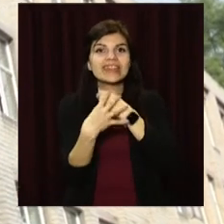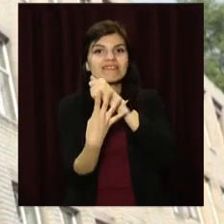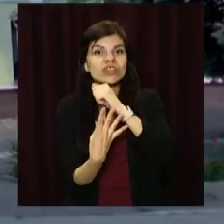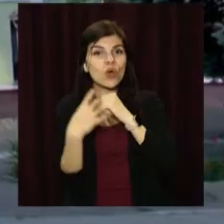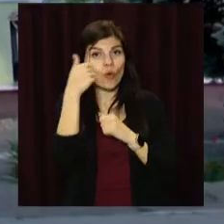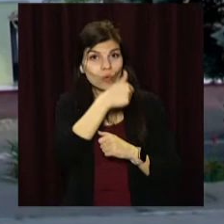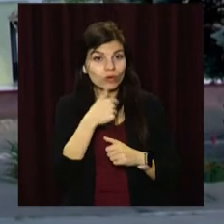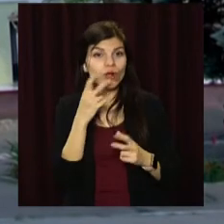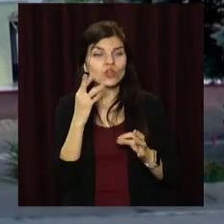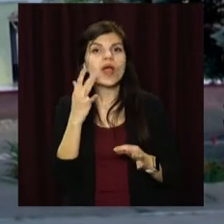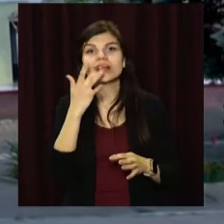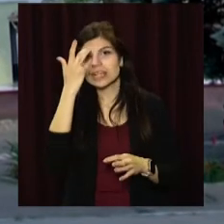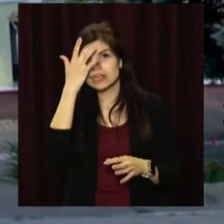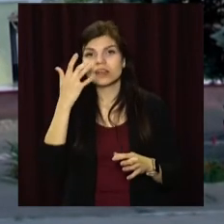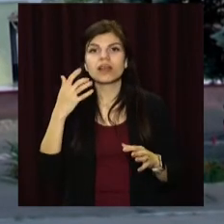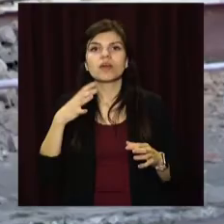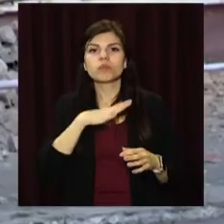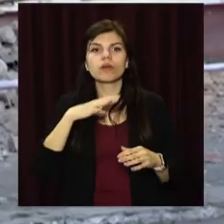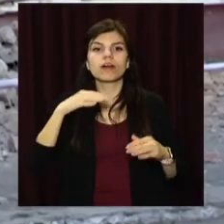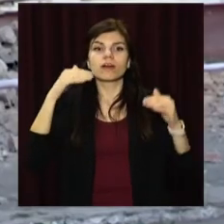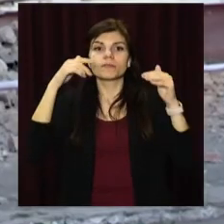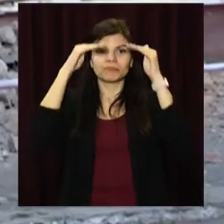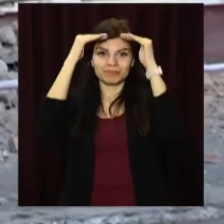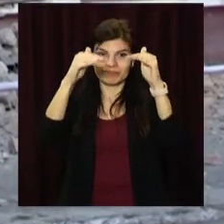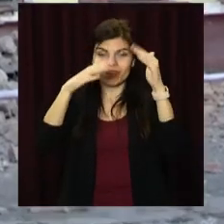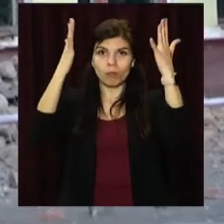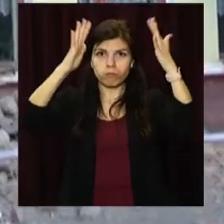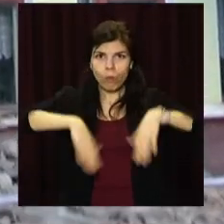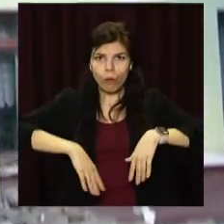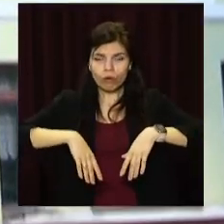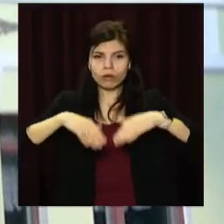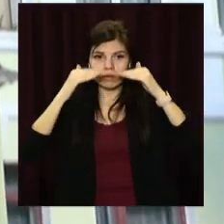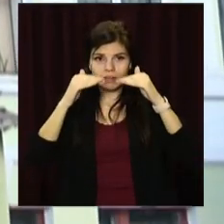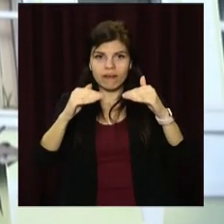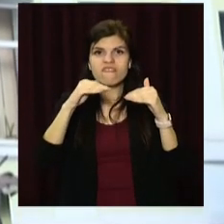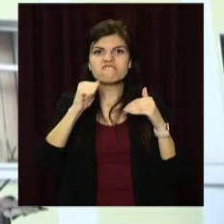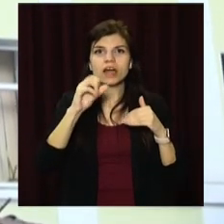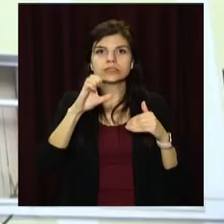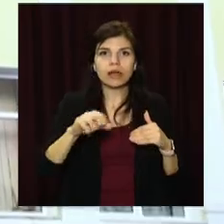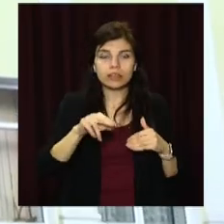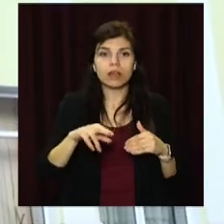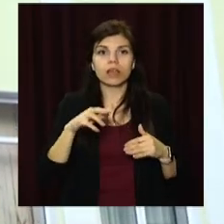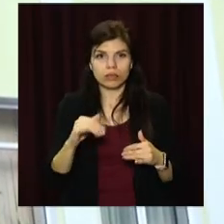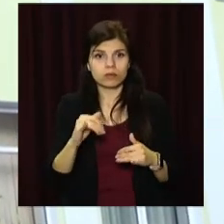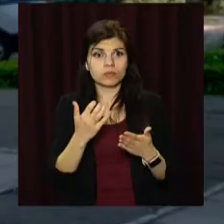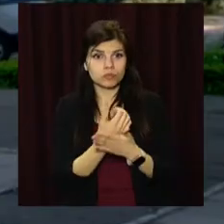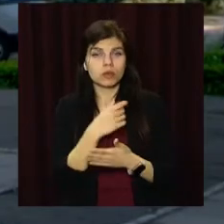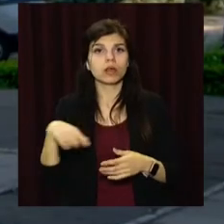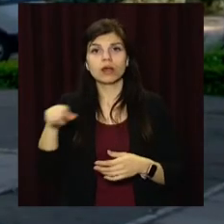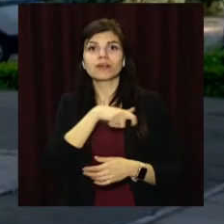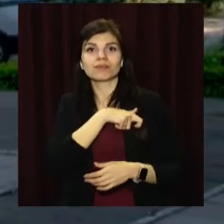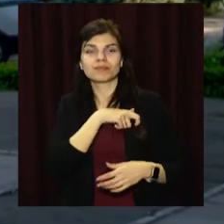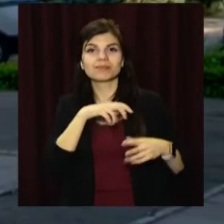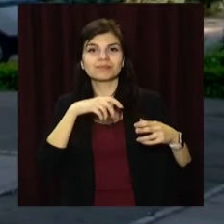-му, але влітку обвалився фасад одного з навчальних корпусів і коштори з реконструкції збільшився. Тоді влада Кам